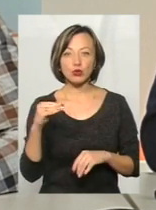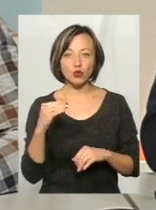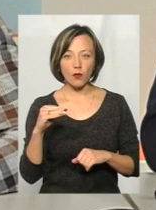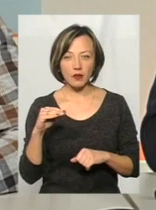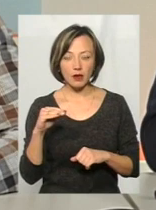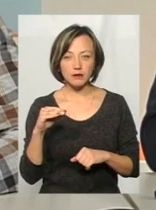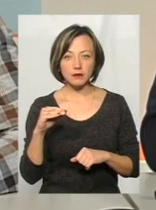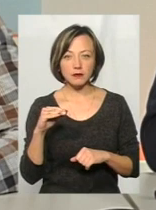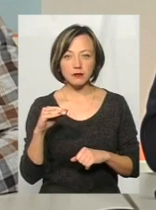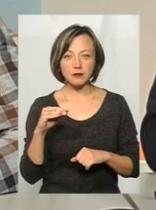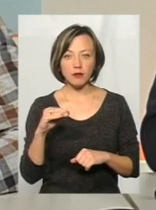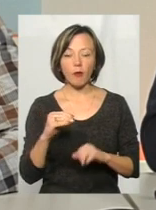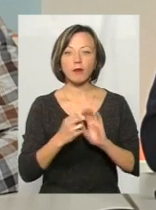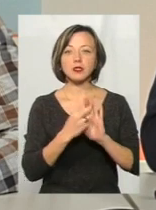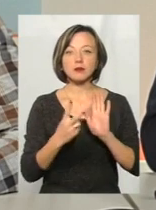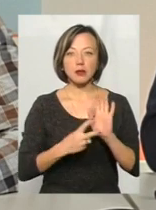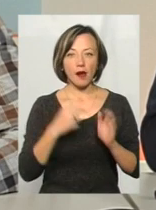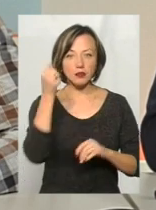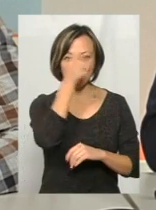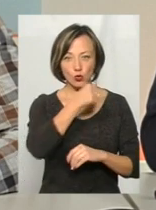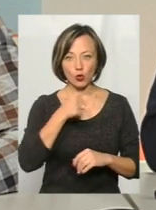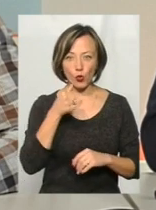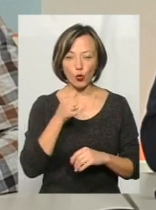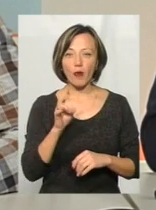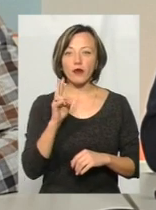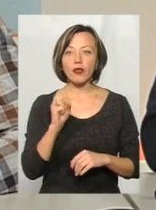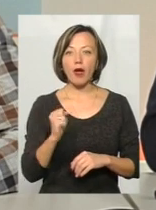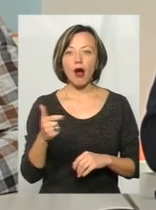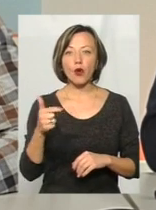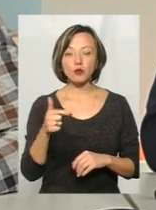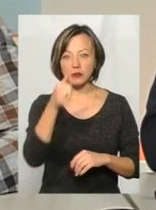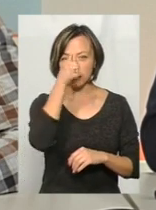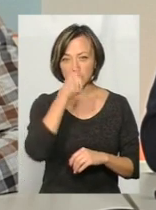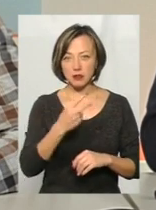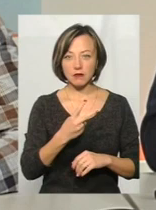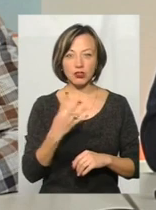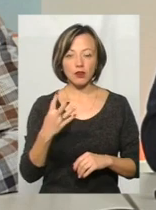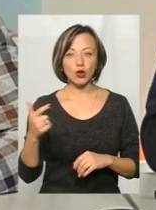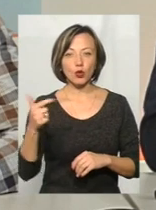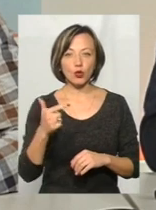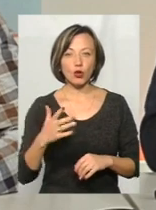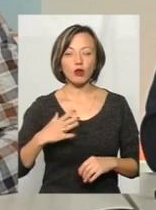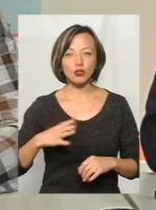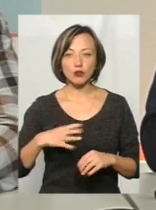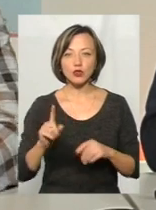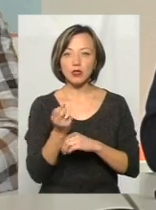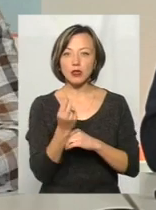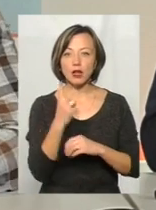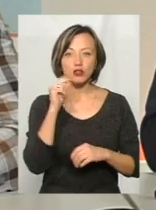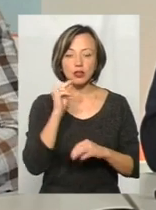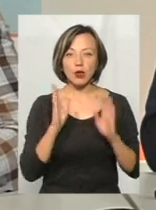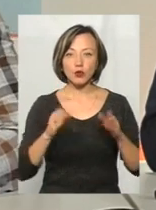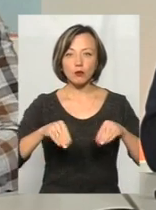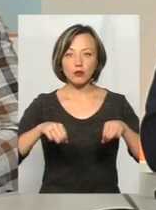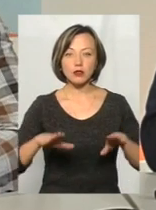2017 року. На грудень місяць, на 24 грудня, і ми очікуємо, що 13 числа буде